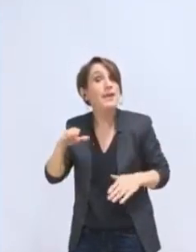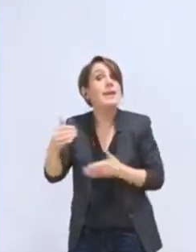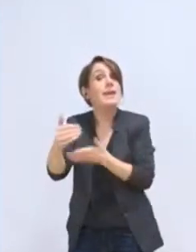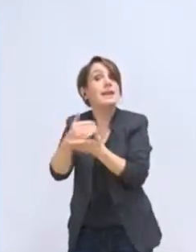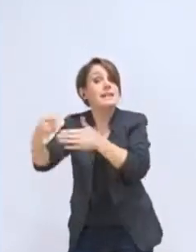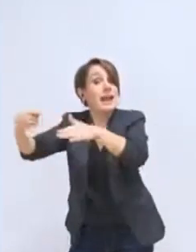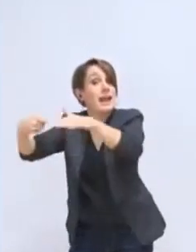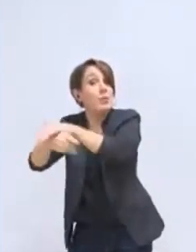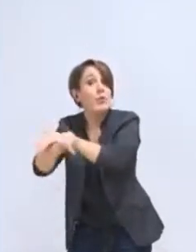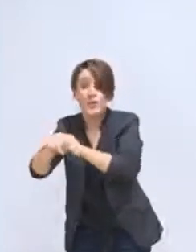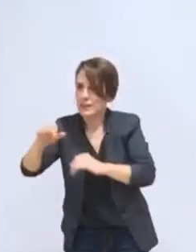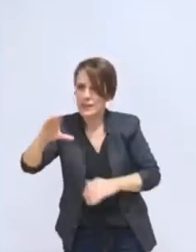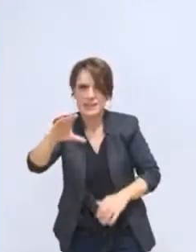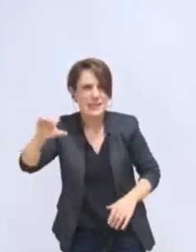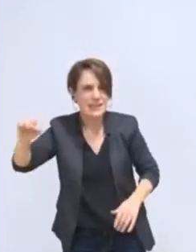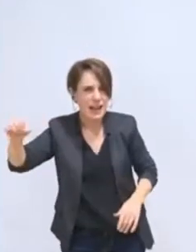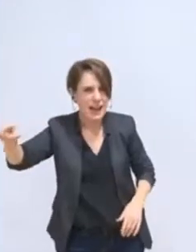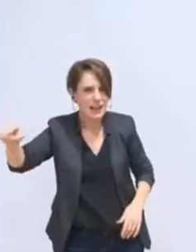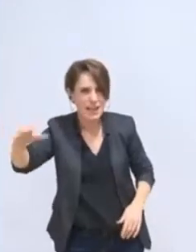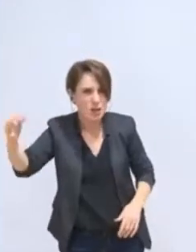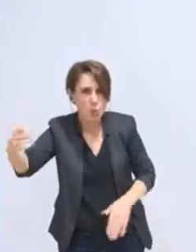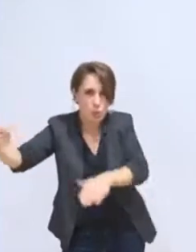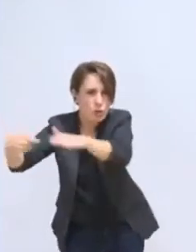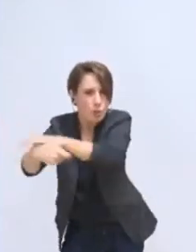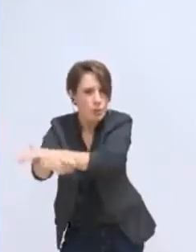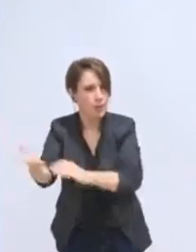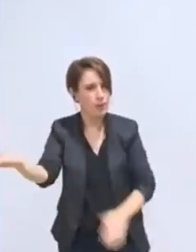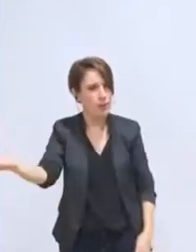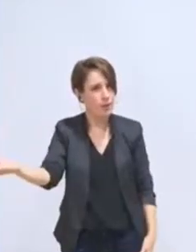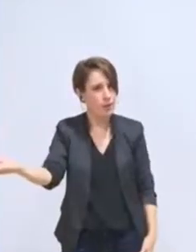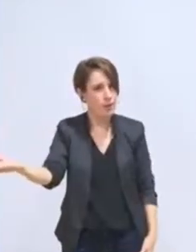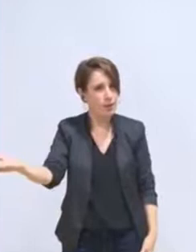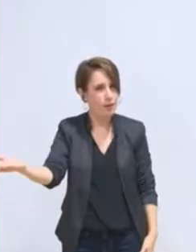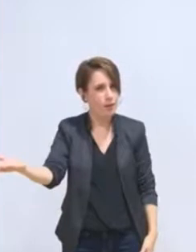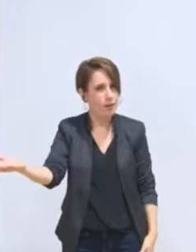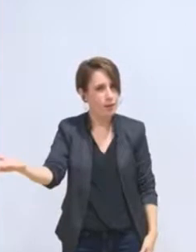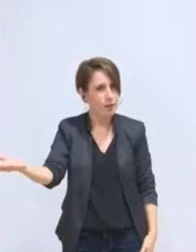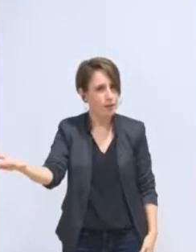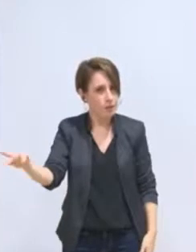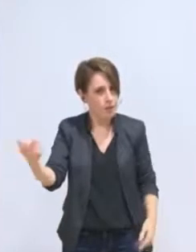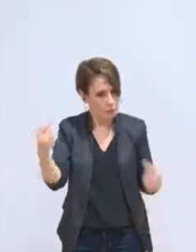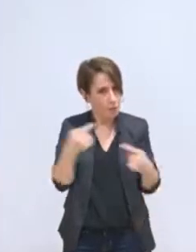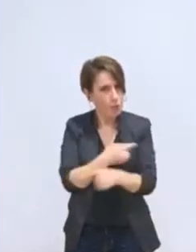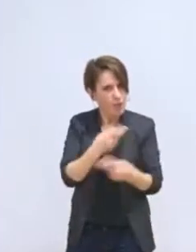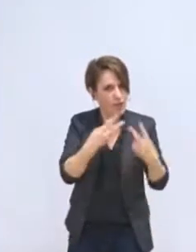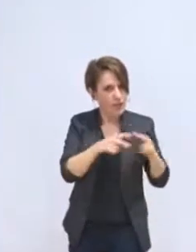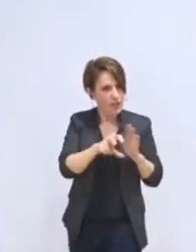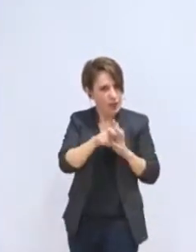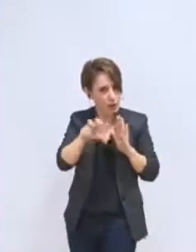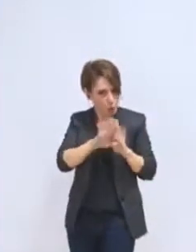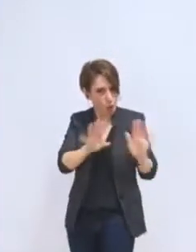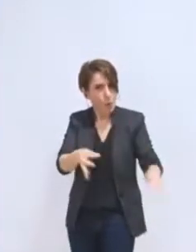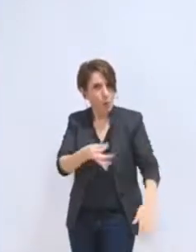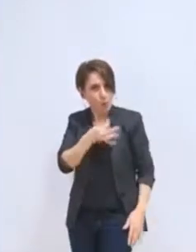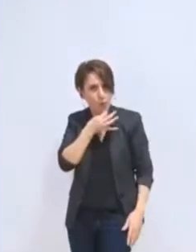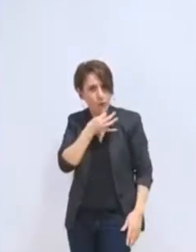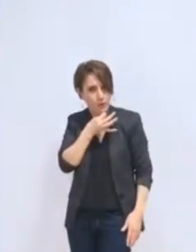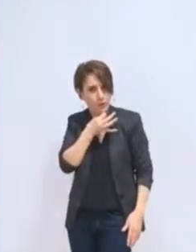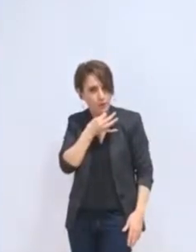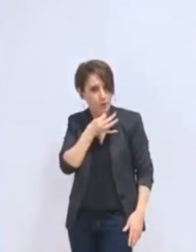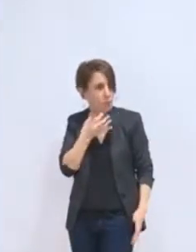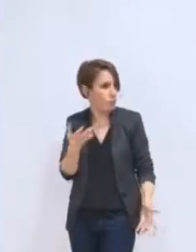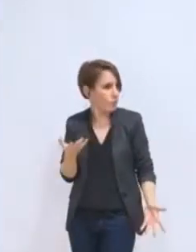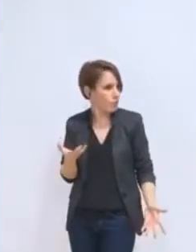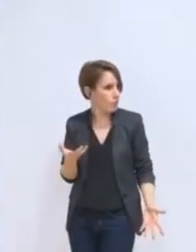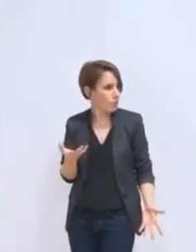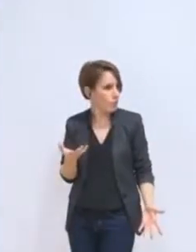personnel dédié au CCS, qui sera utilisé par la ville. En soi, ça ne nous choque pas, mais vous